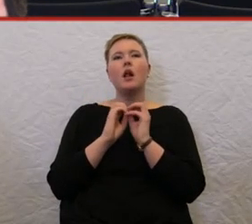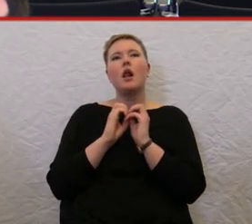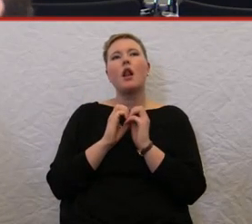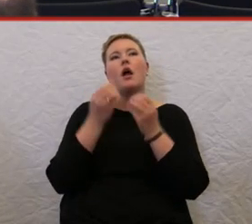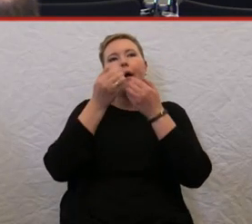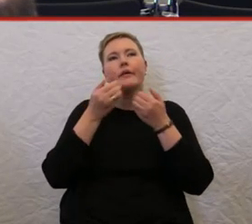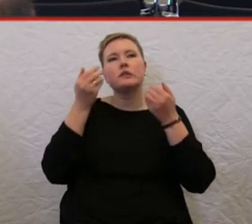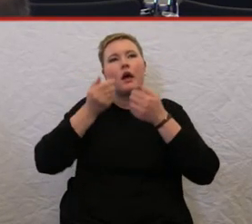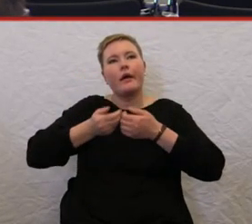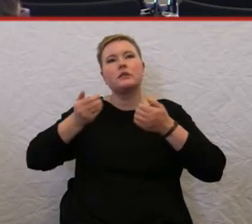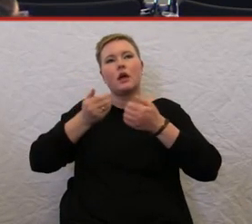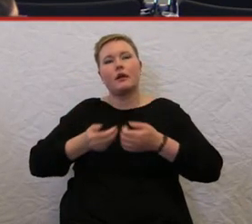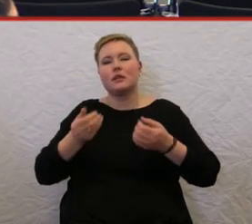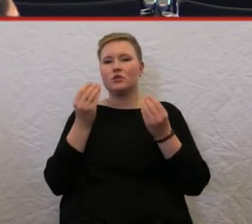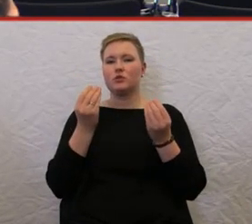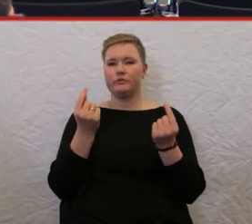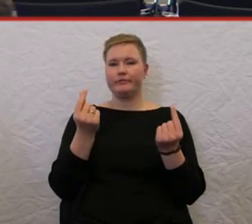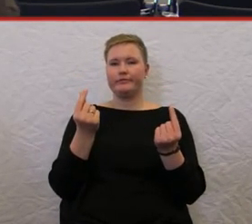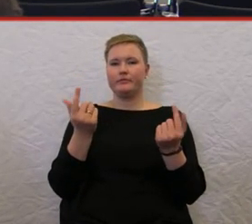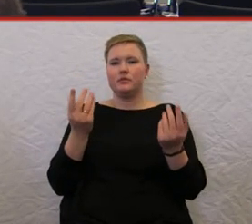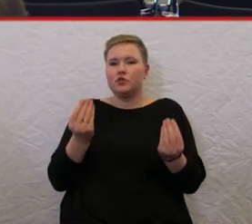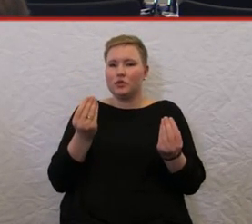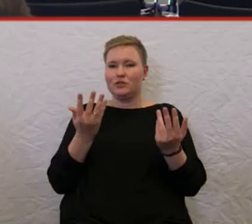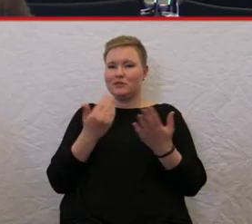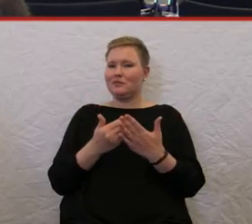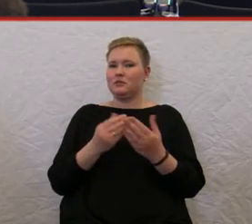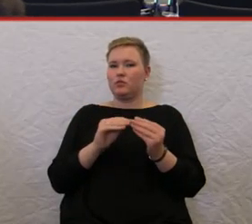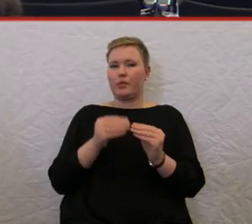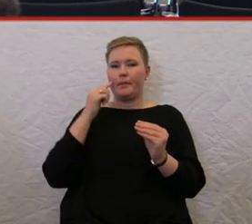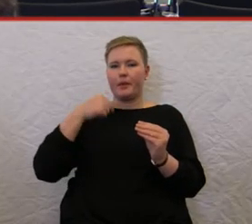machen? Das ist alles immer eine Geldfrage. Das ist das Problem.